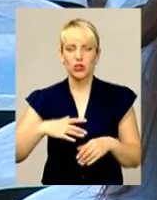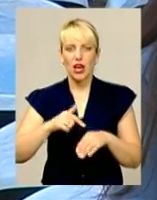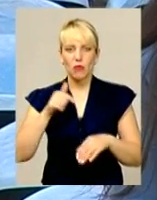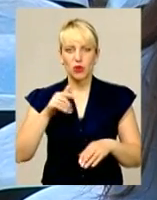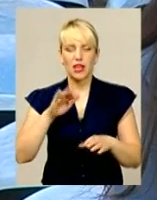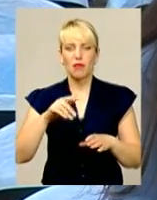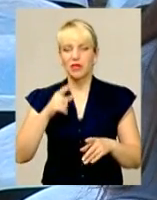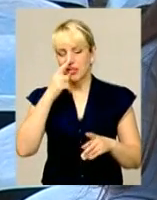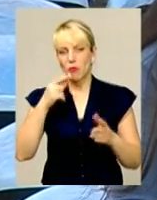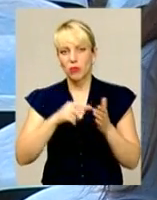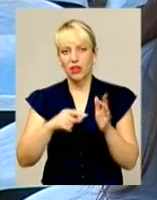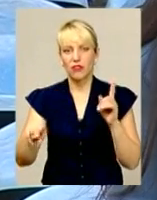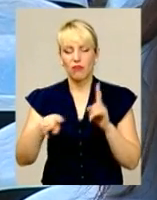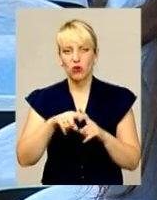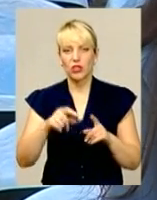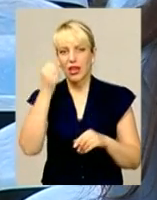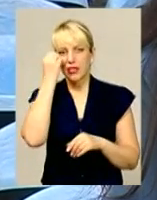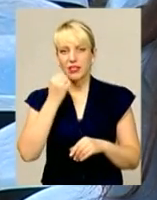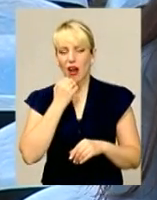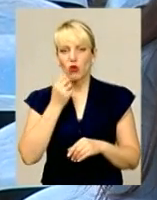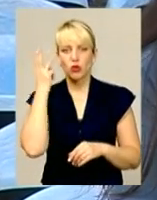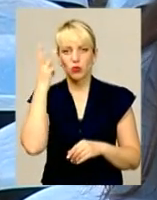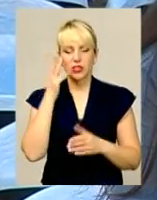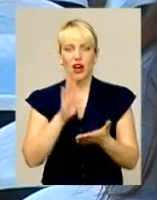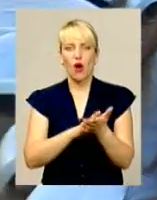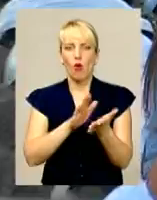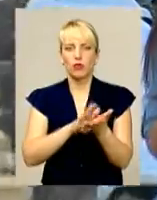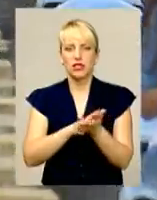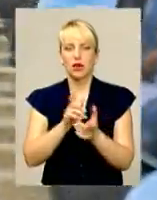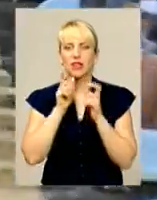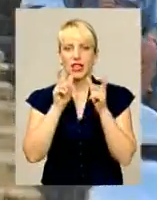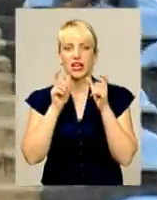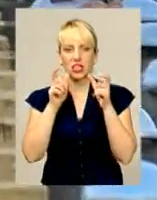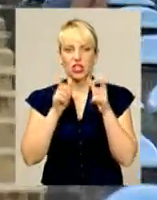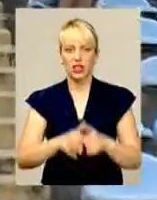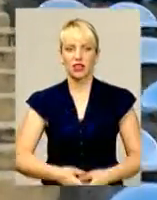ворота суперника дякують Поділлю облисками і підтримують кричалками.